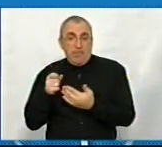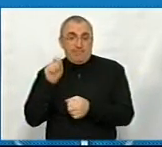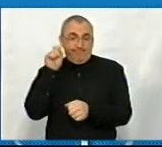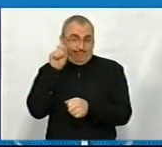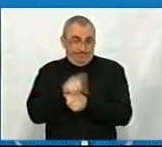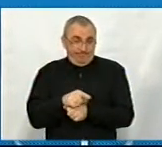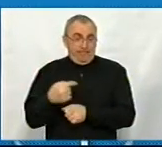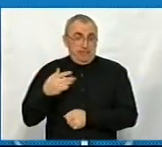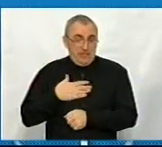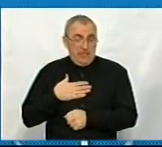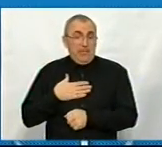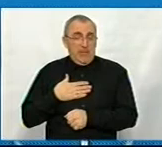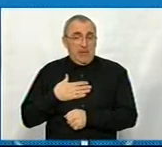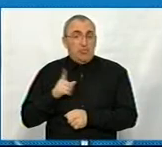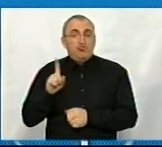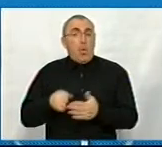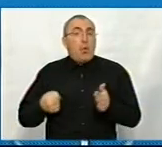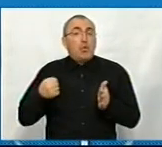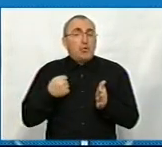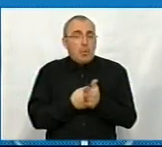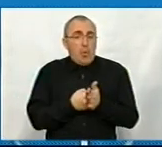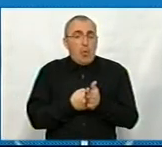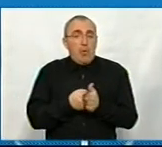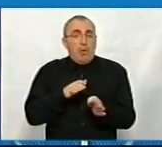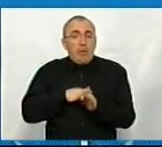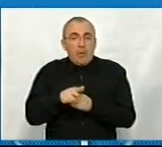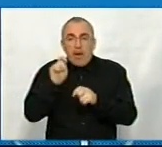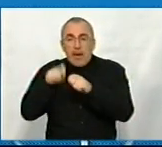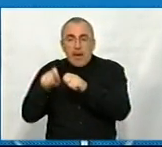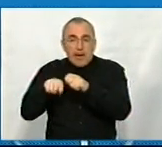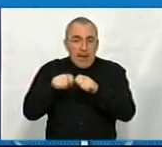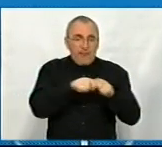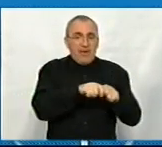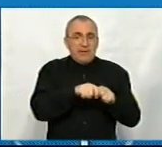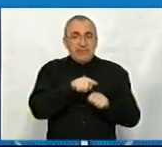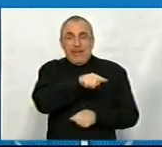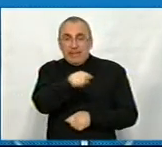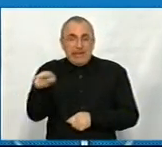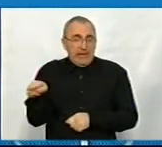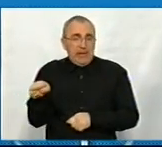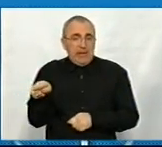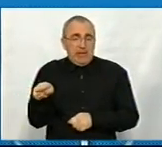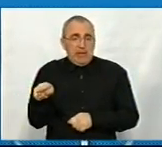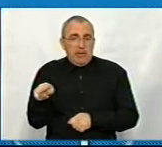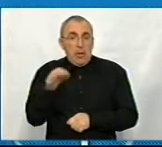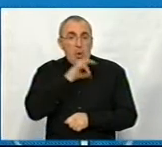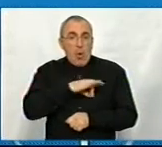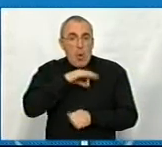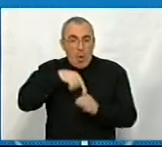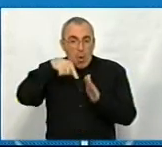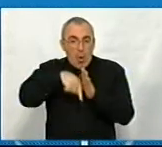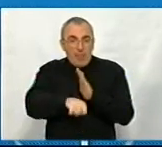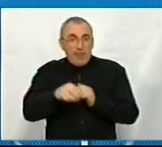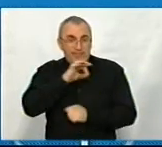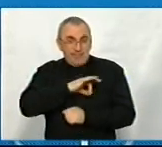таке завдання щодо провести ревізію тих корисних копалин,